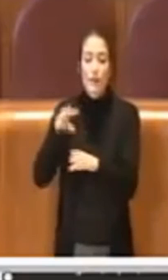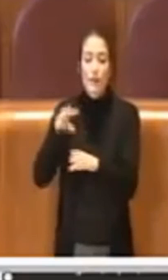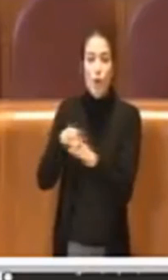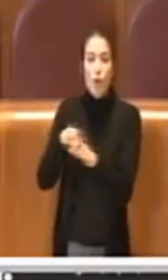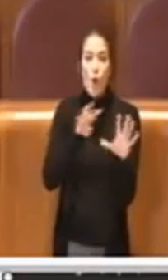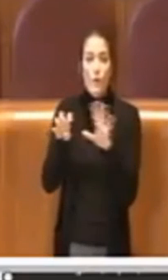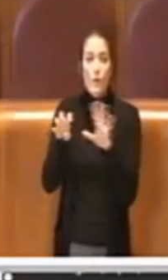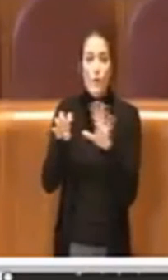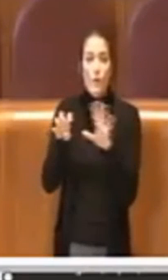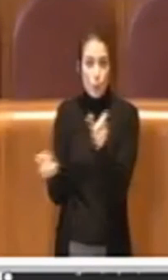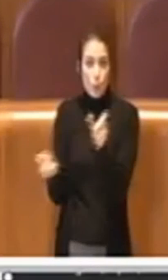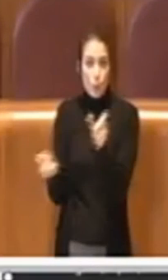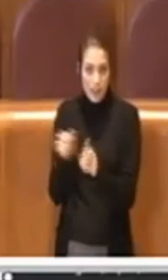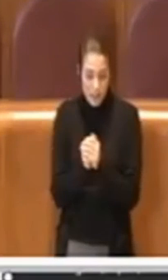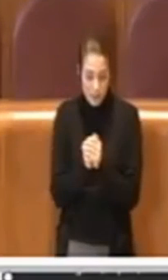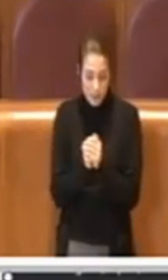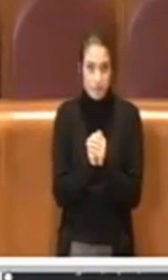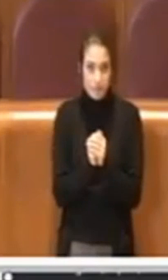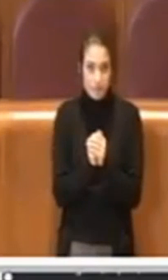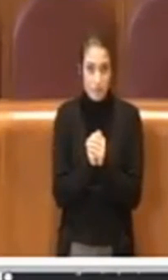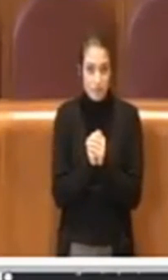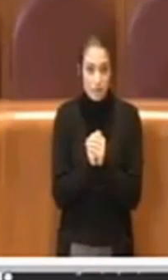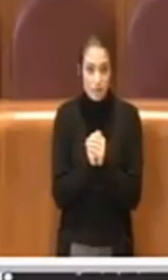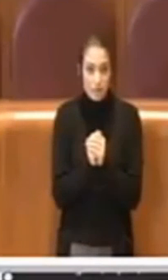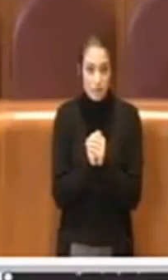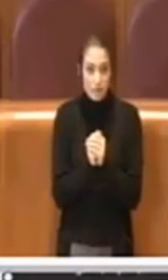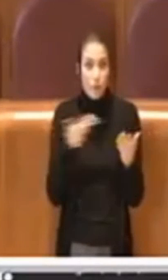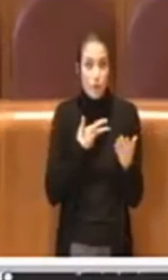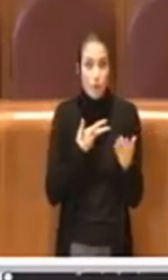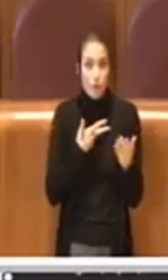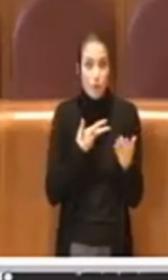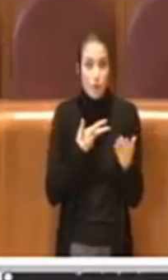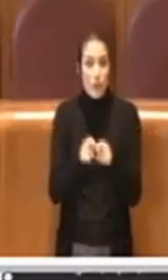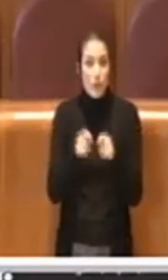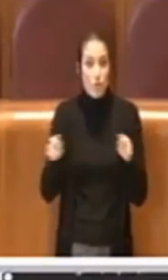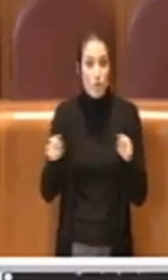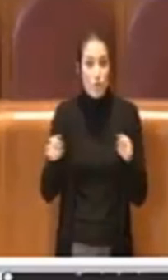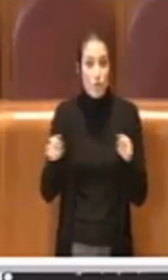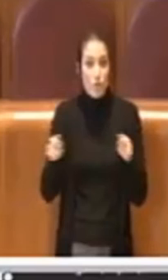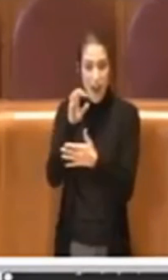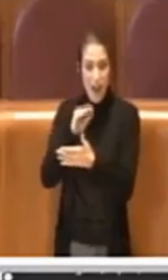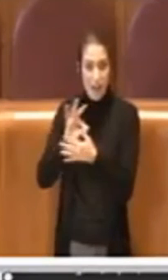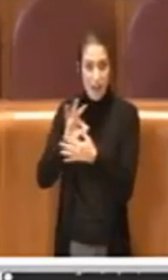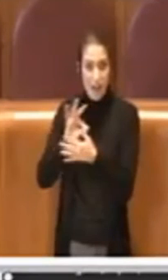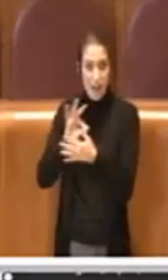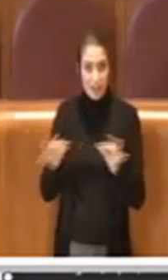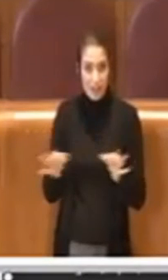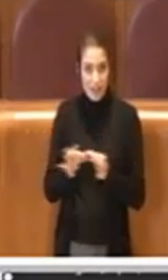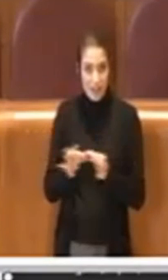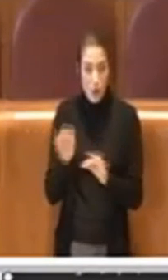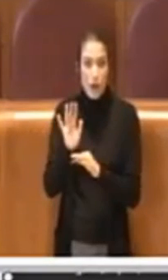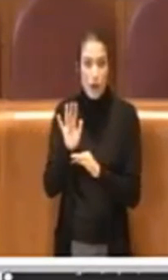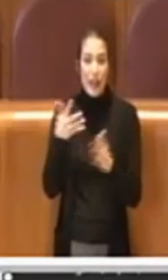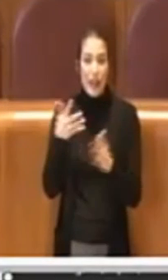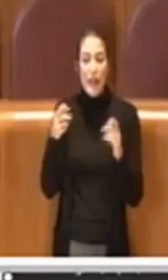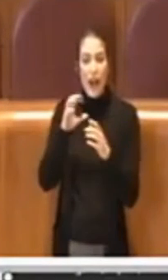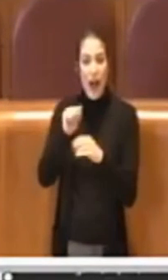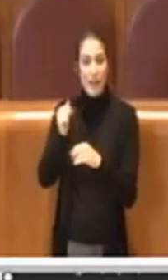unità. Ebbene, sono uscite degli articoli di giornali sulle difficoltà di Atac,